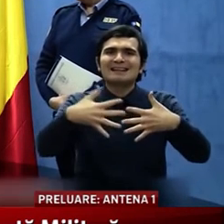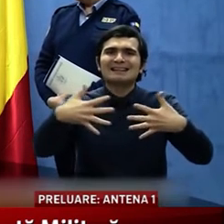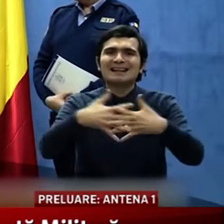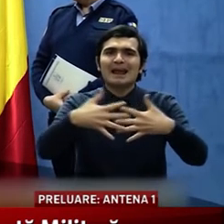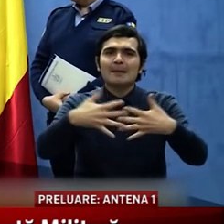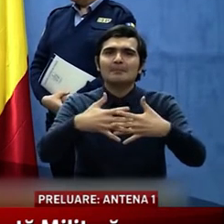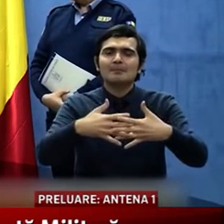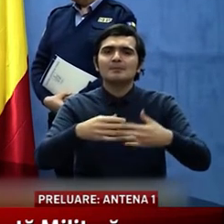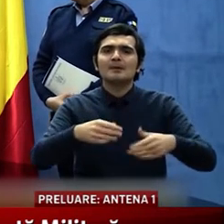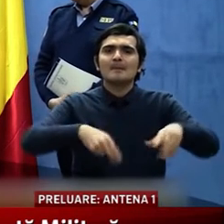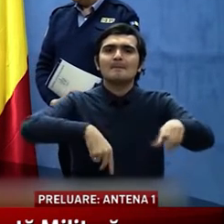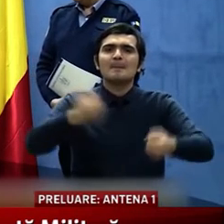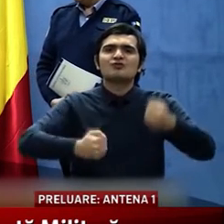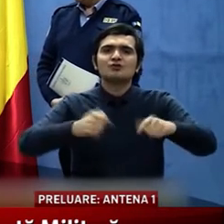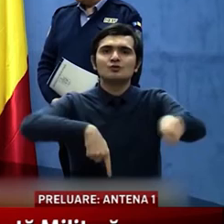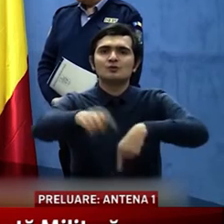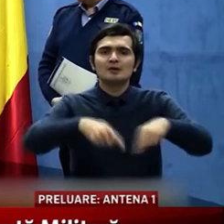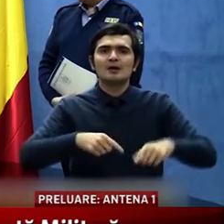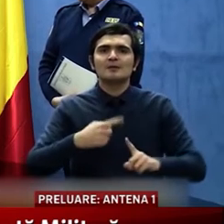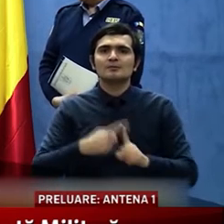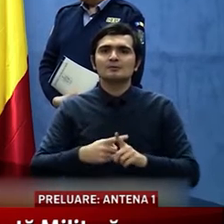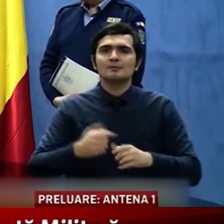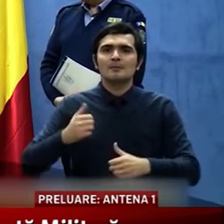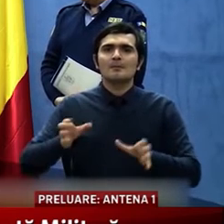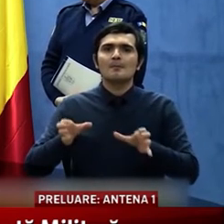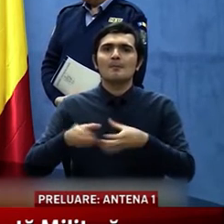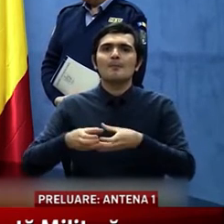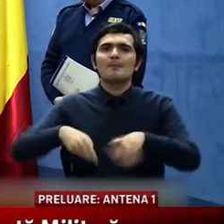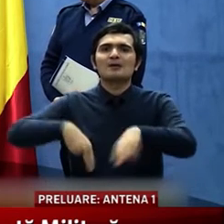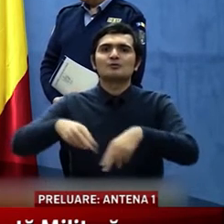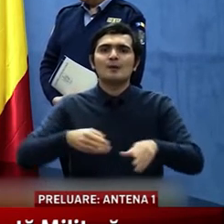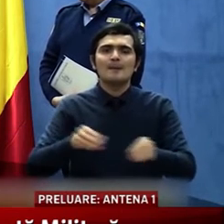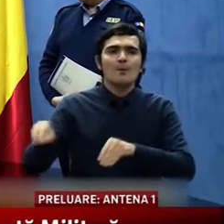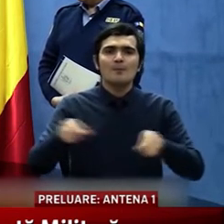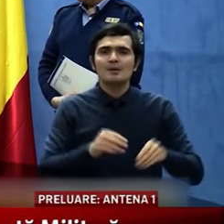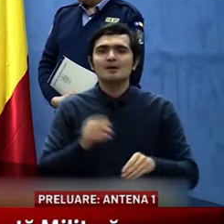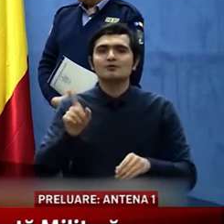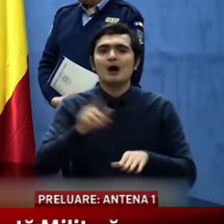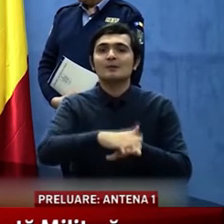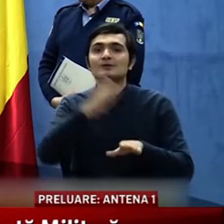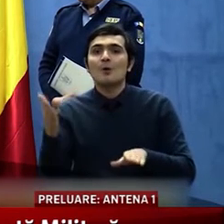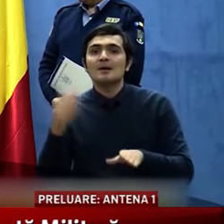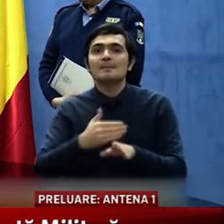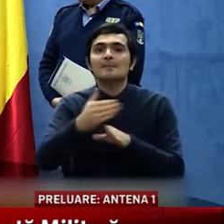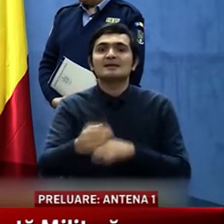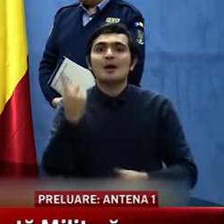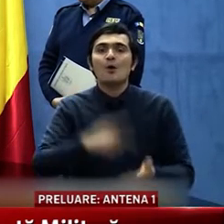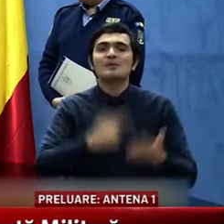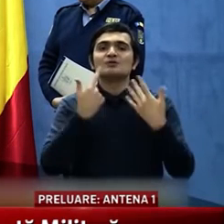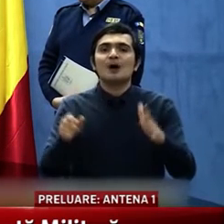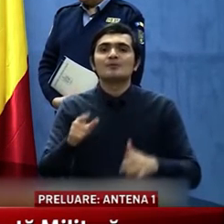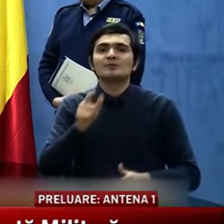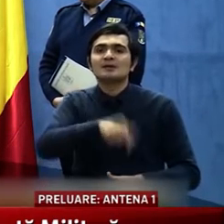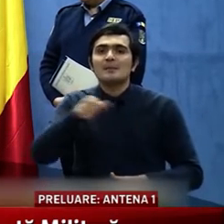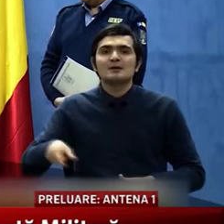a unor patrule mobile. În cadrul acestei acțiuni, au fost identificate peste 1700 de persoane care nu au